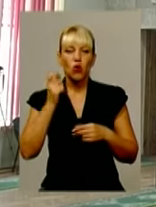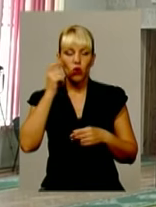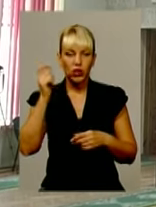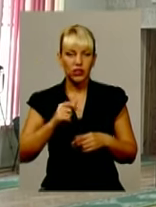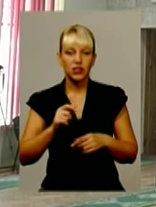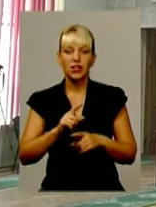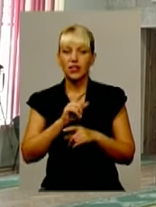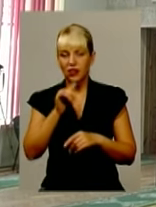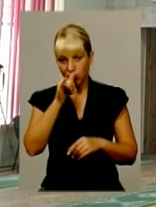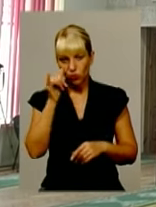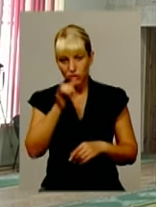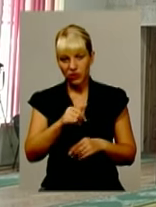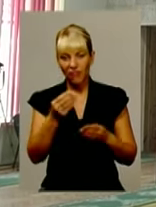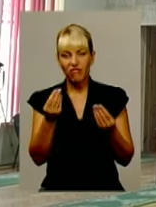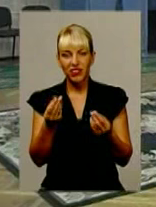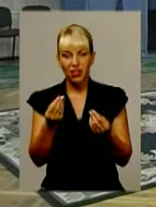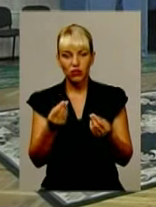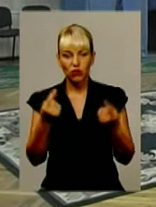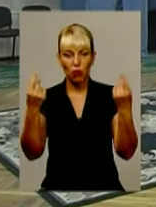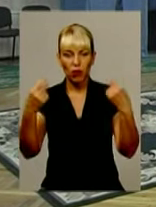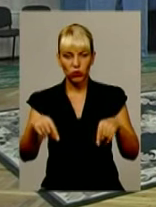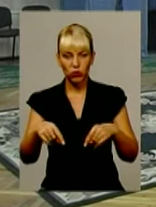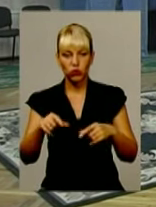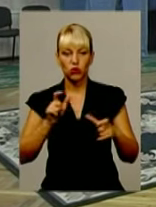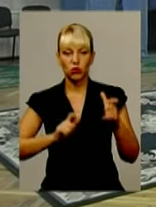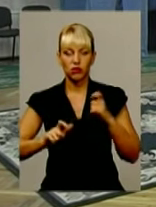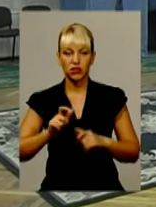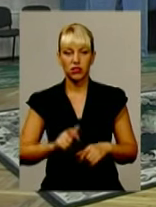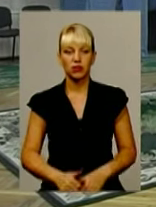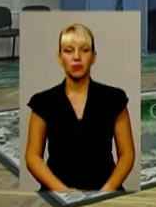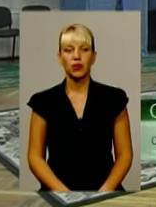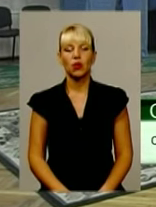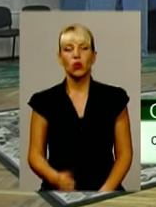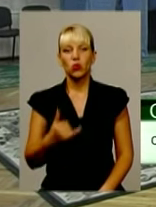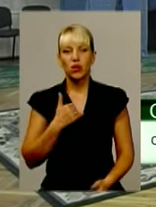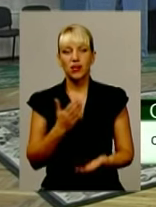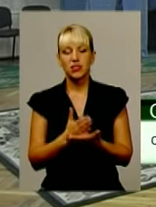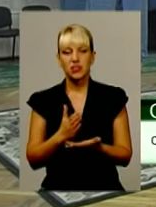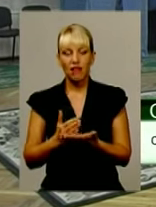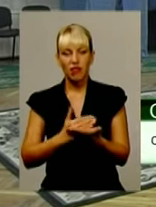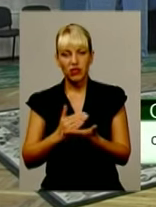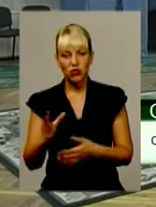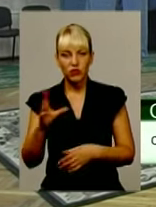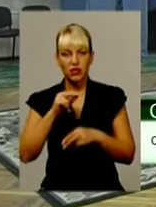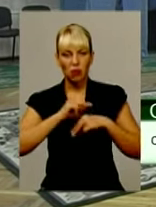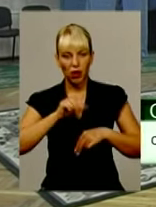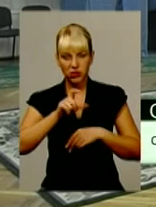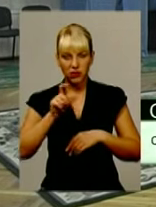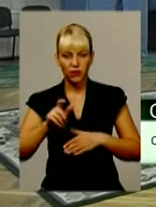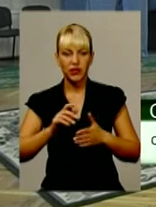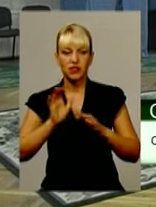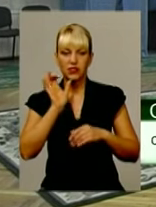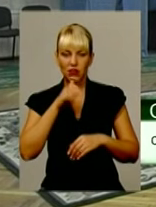не допустить фінансового банкрутства університету. Явка в нас сьогодні на дільниці висока, всі працівники серйозно поставилися,